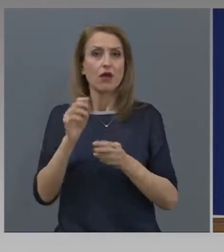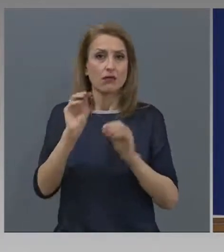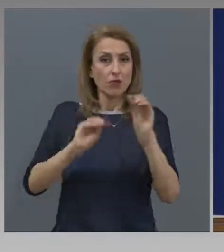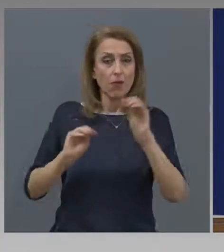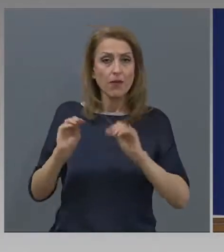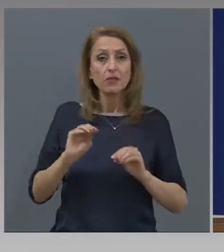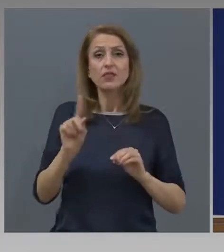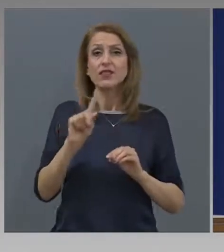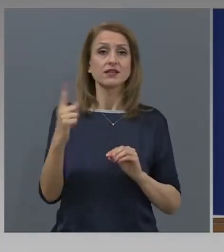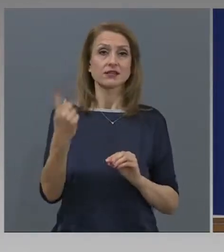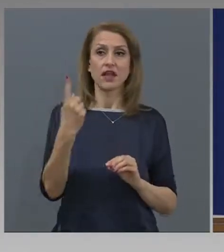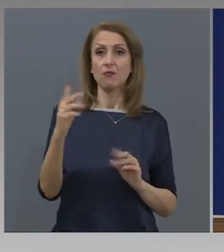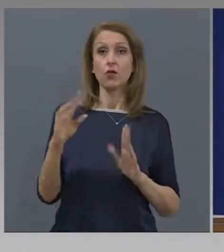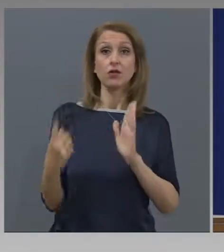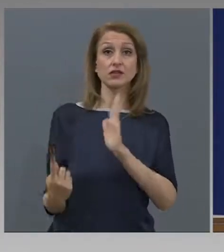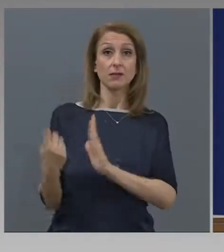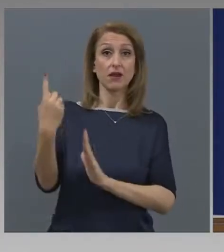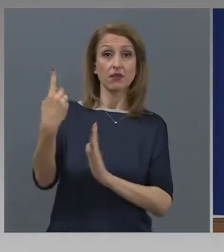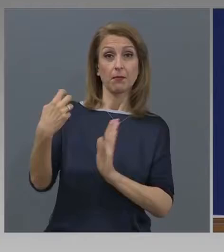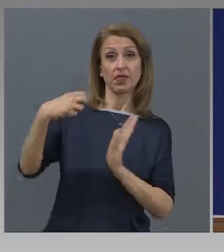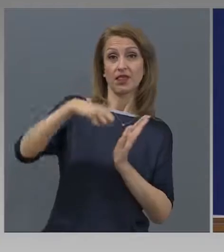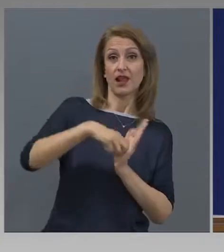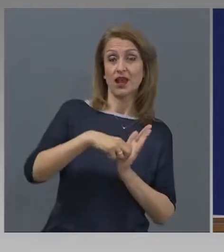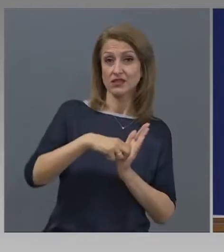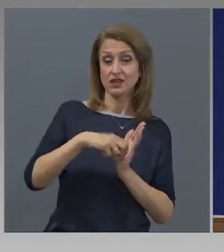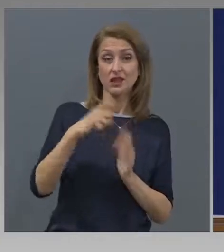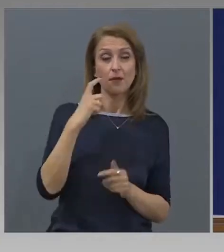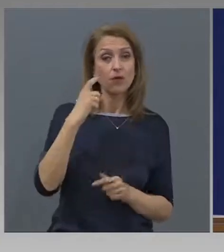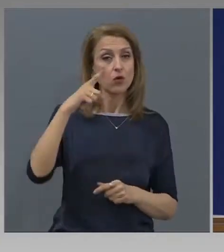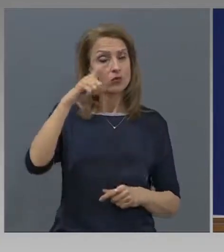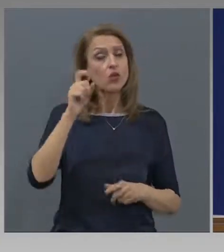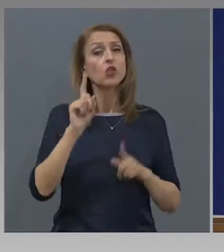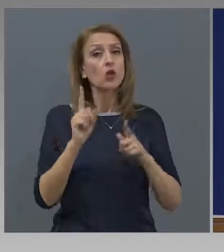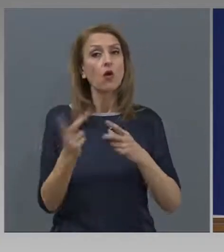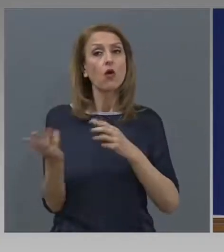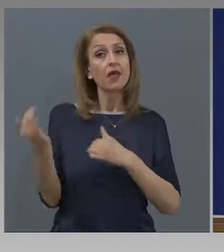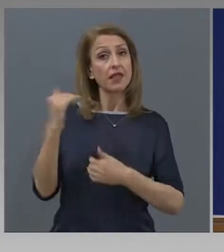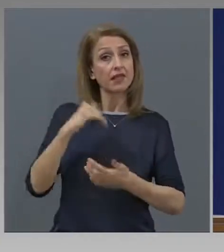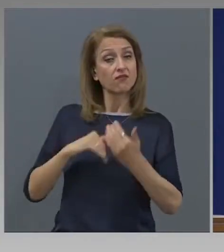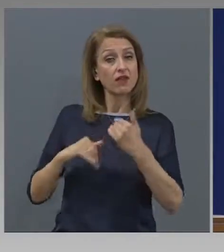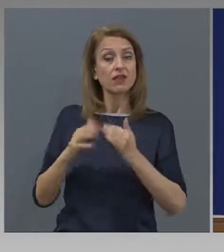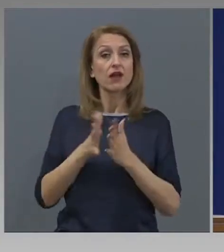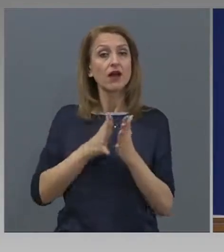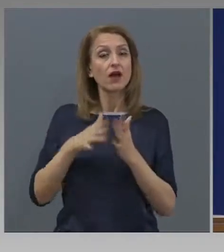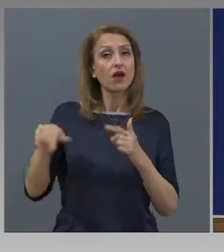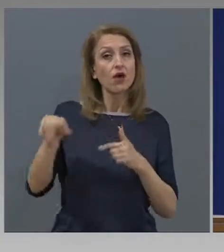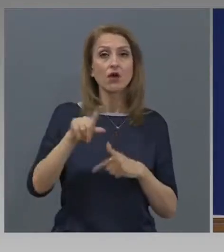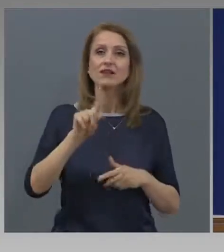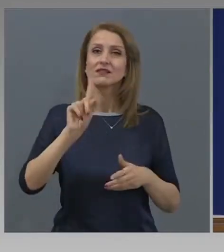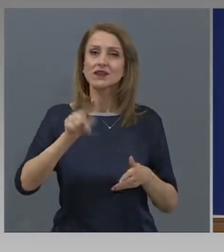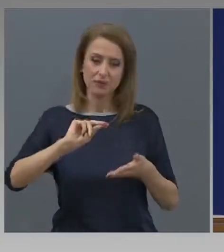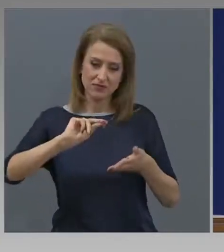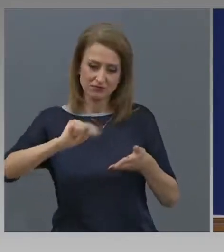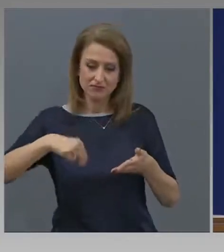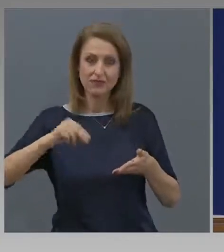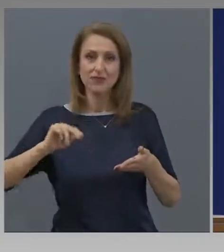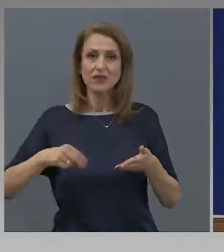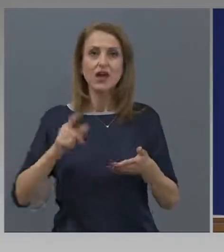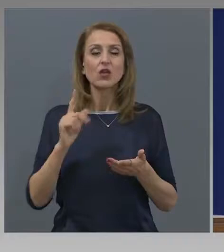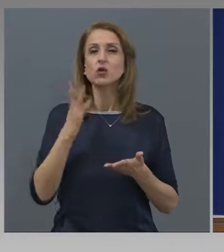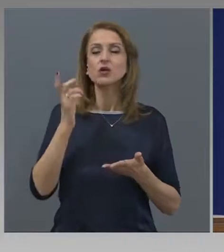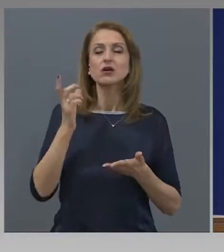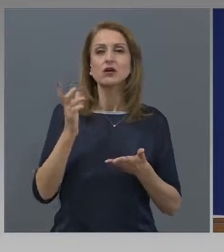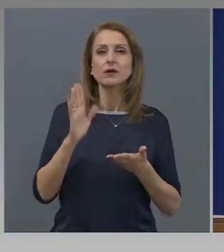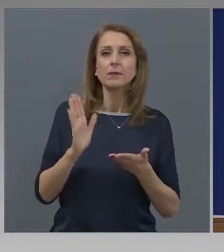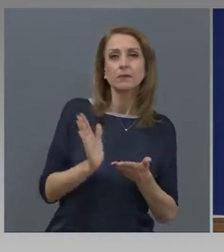за първи път в бюрата по труда, но идват и хора, които би трябвало да се разписват съответно при стичане